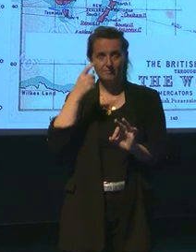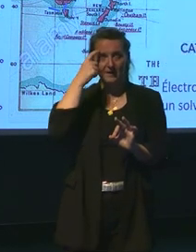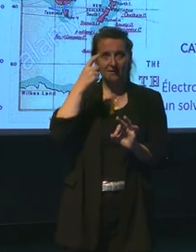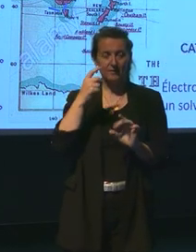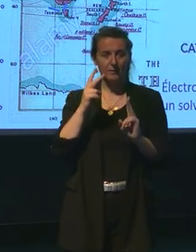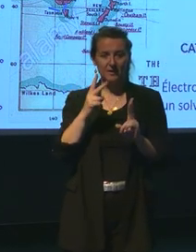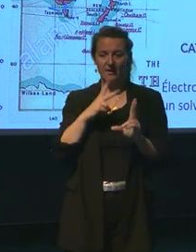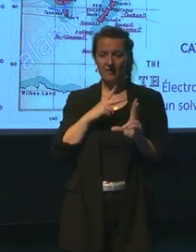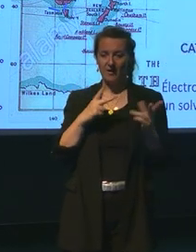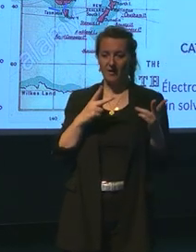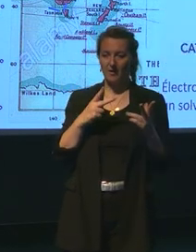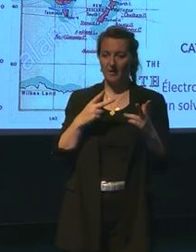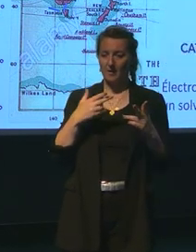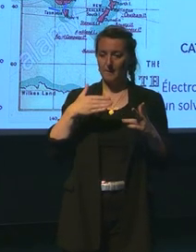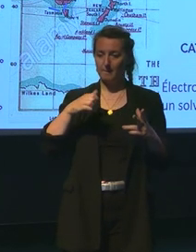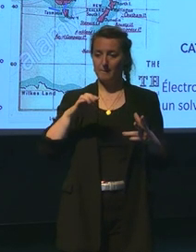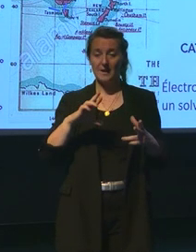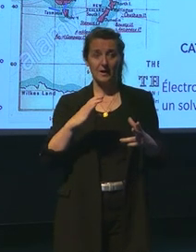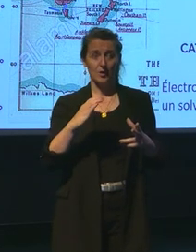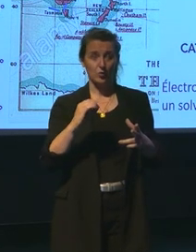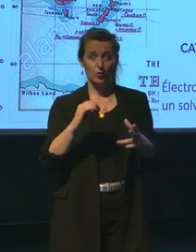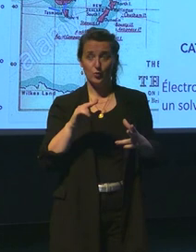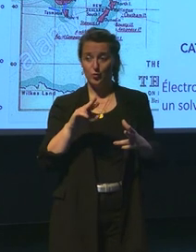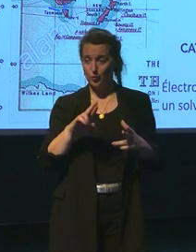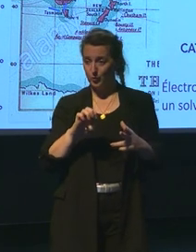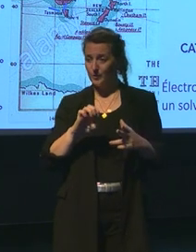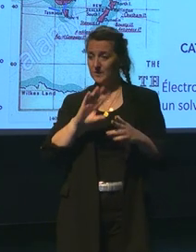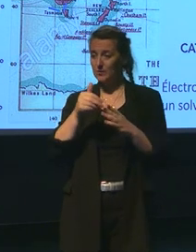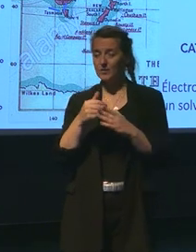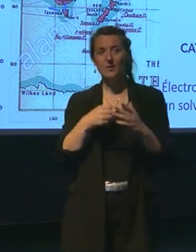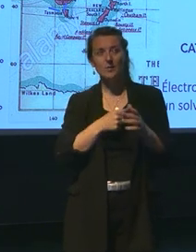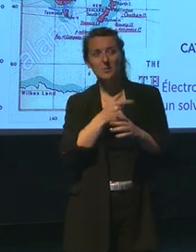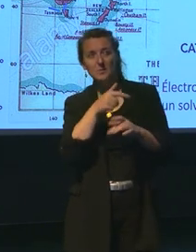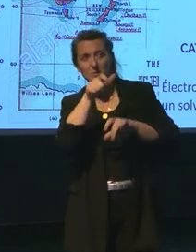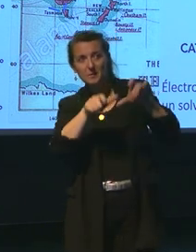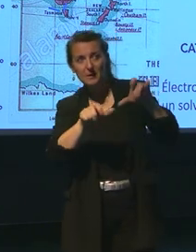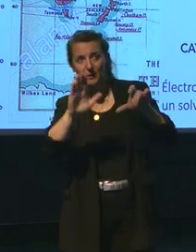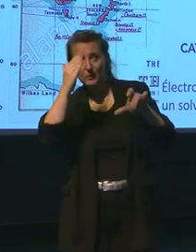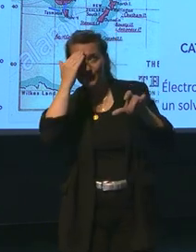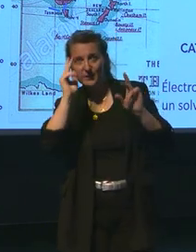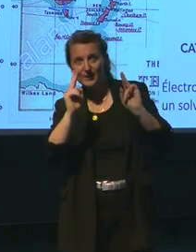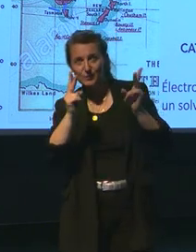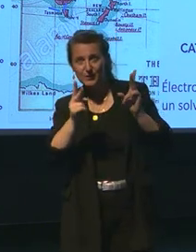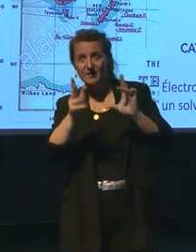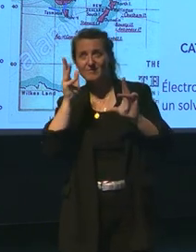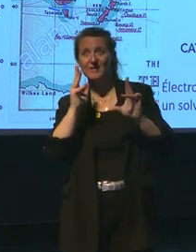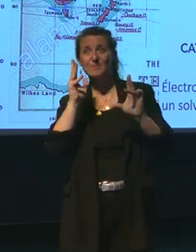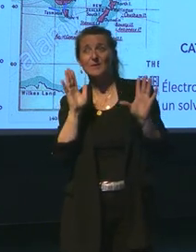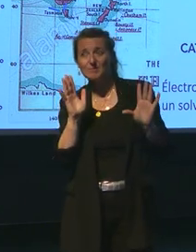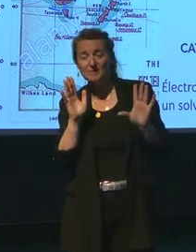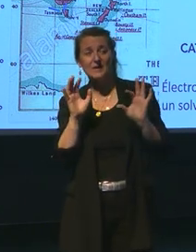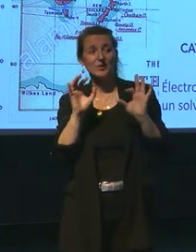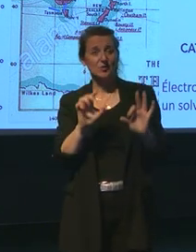Pile, mercure, sodium. En fait, les plus anciens d'entre vous se souviendront sans doute que, au 20e siècle,